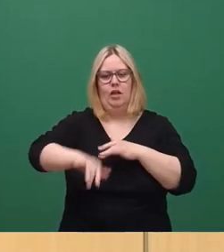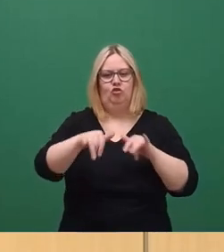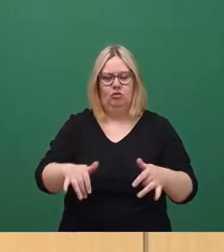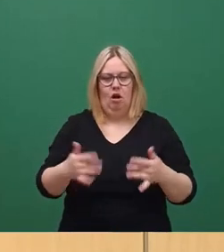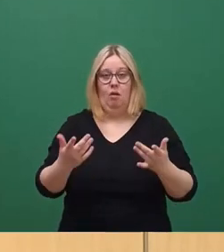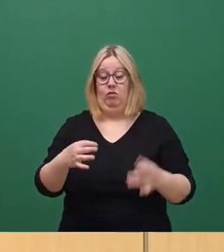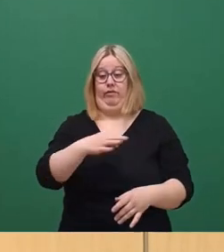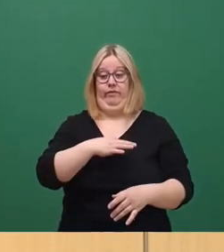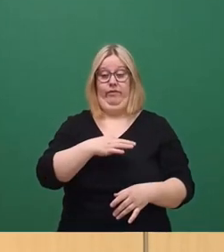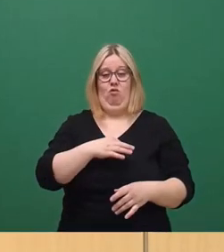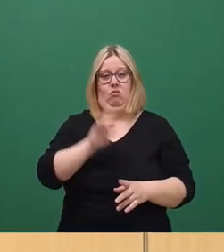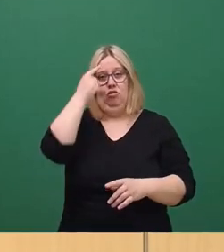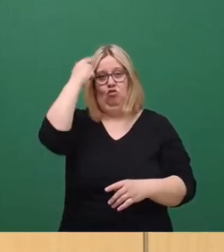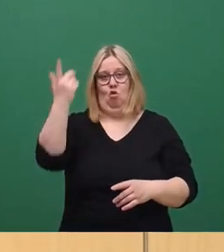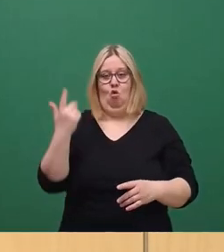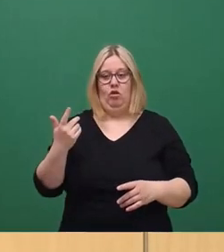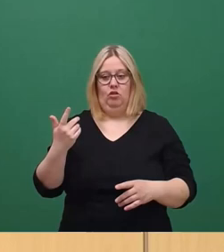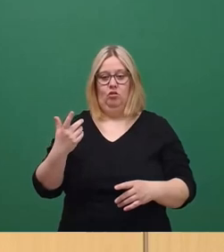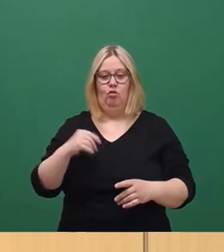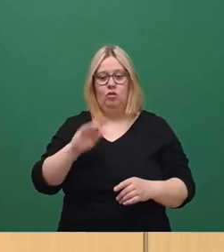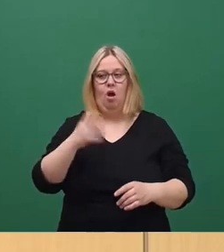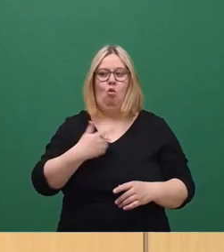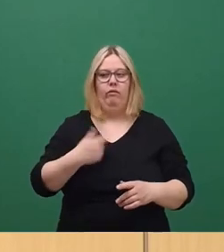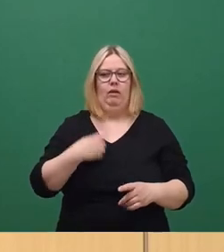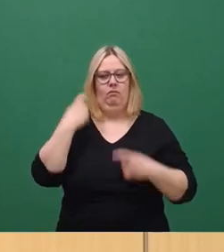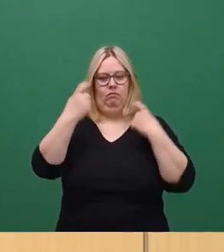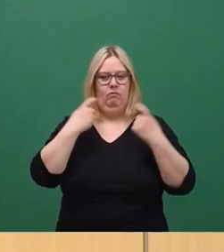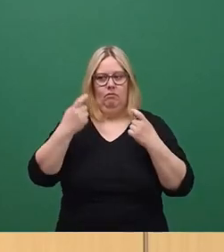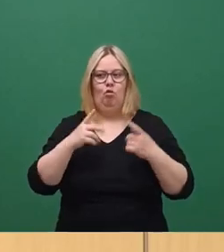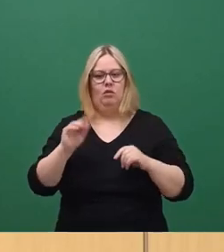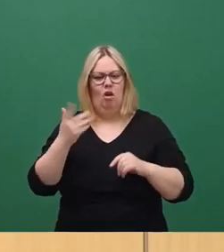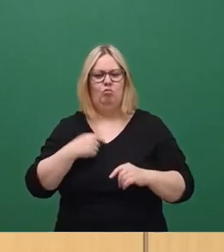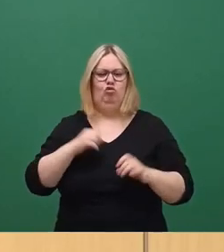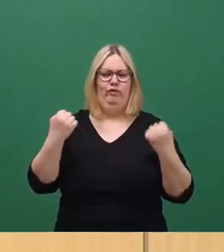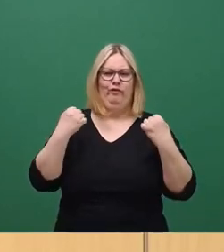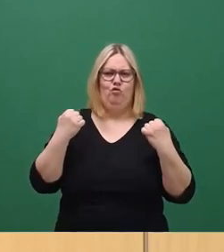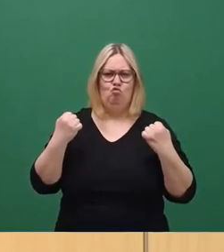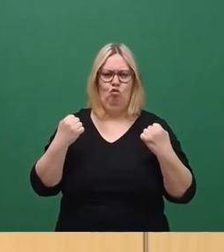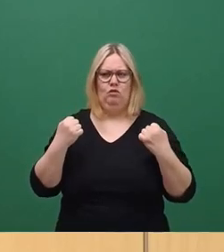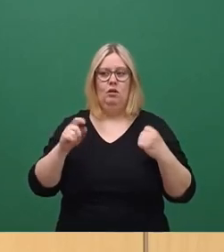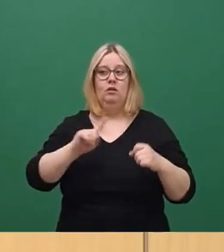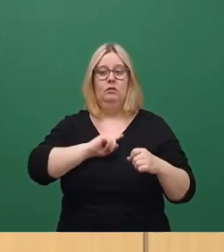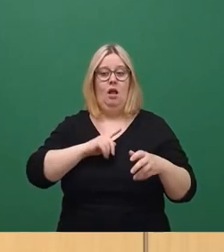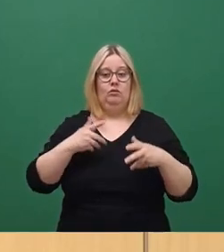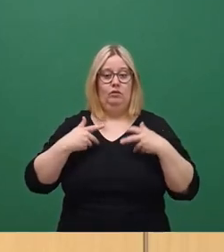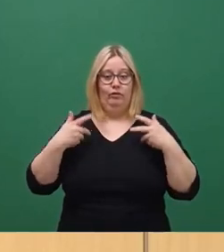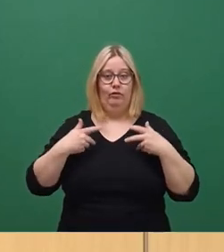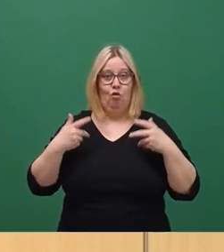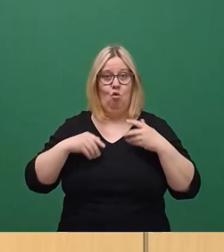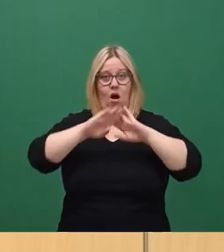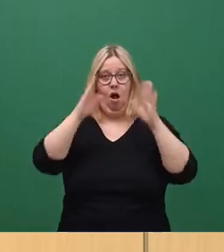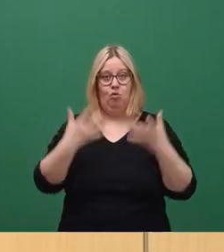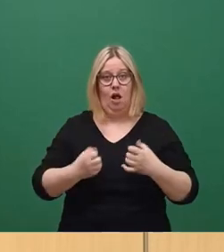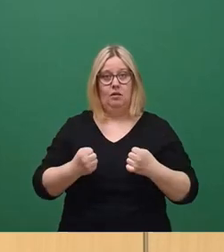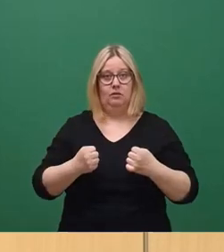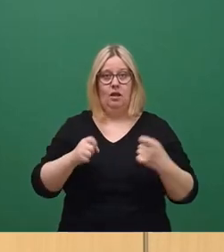für mich alles nicht logisch, das macht mich auch einigermaßen sprachlos und sogar ein bisschen wütend. Ich bin froh, das ist dann in der Haushaltsdebatte, dass